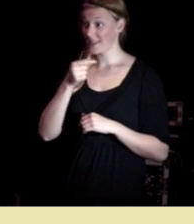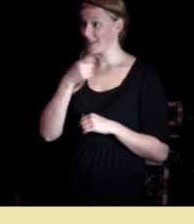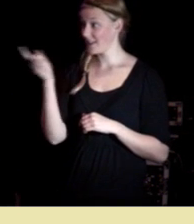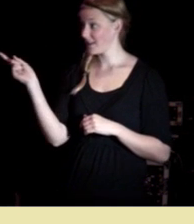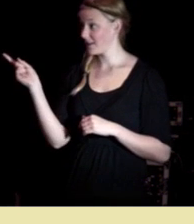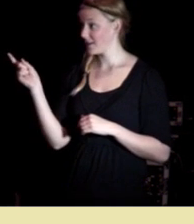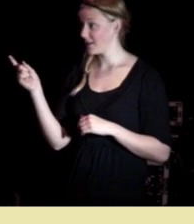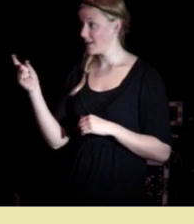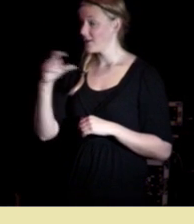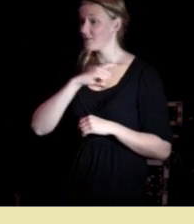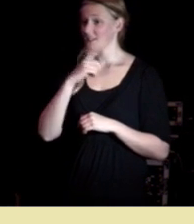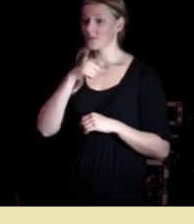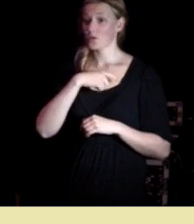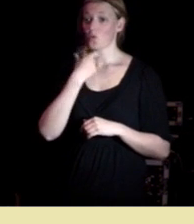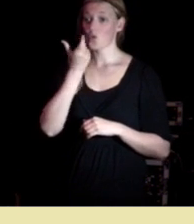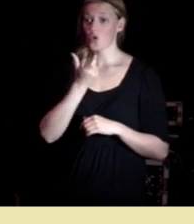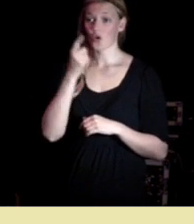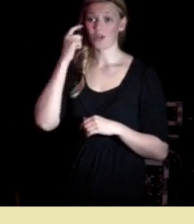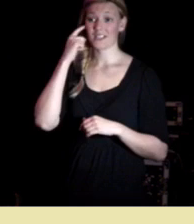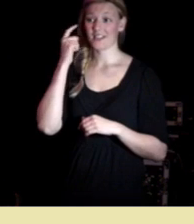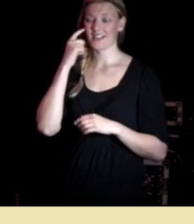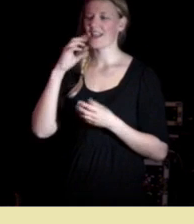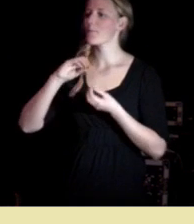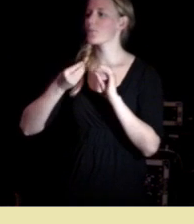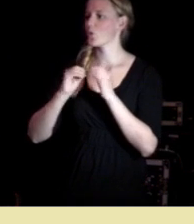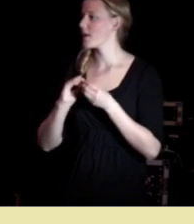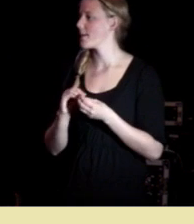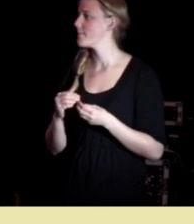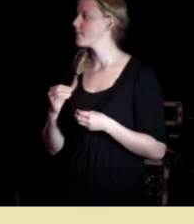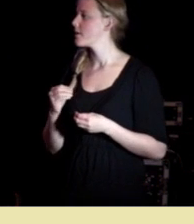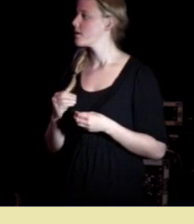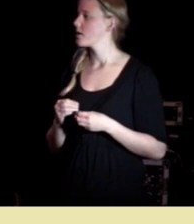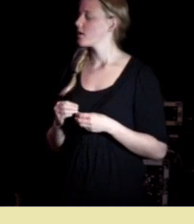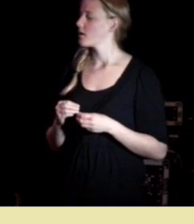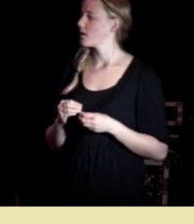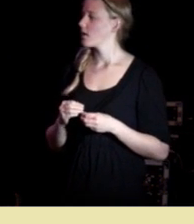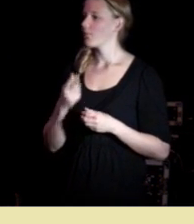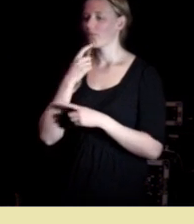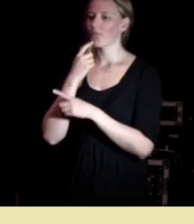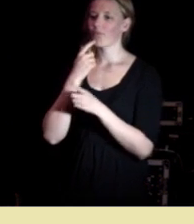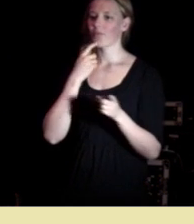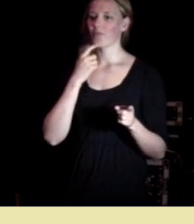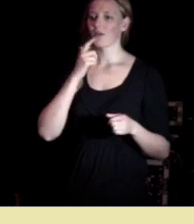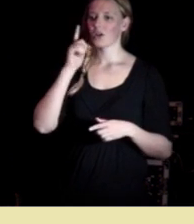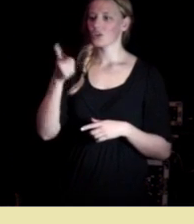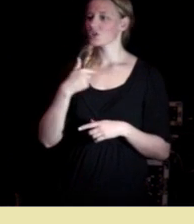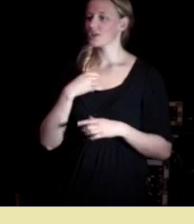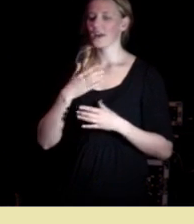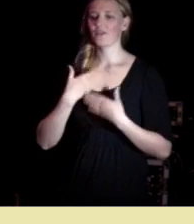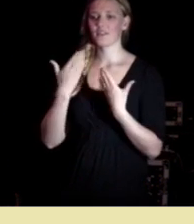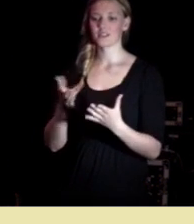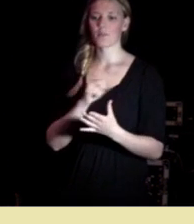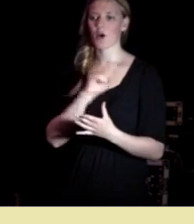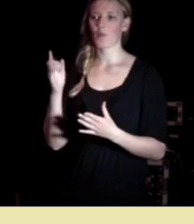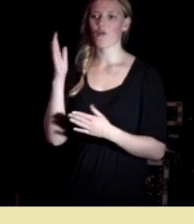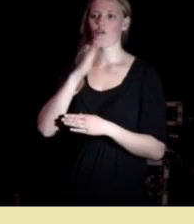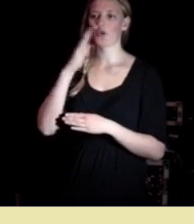hvis dere er unge og kjenneren så er det ganske problematisk for nå viser han nå viser han bare på formiddagstv